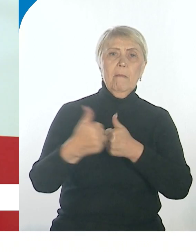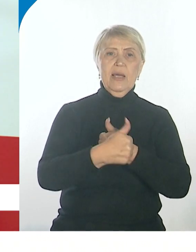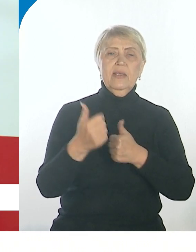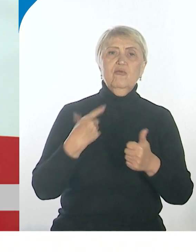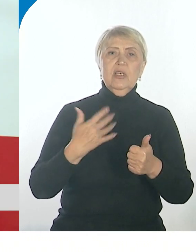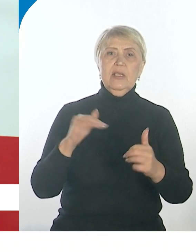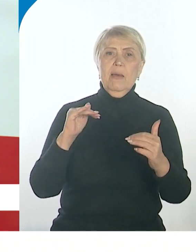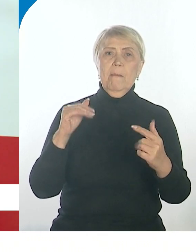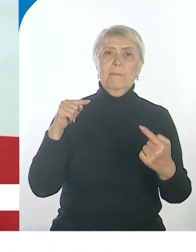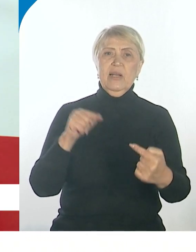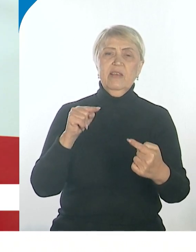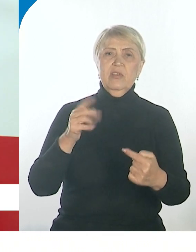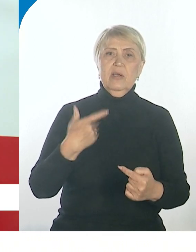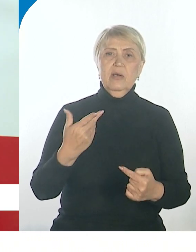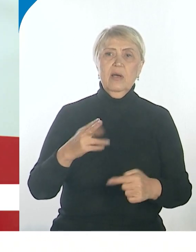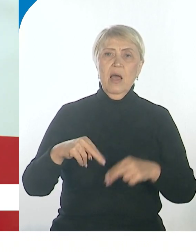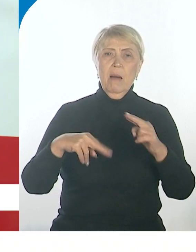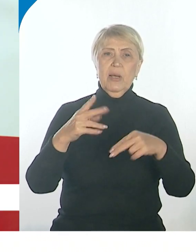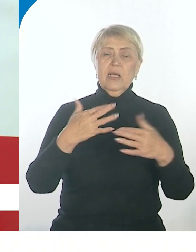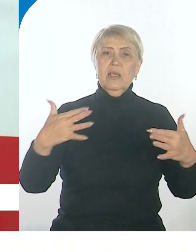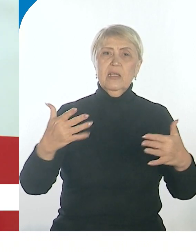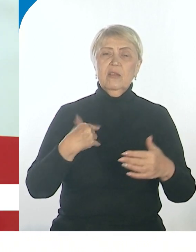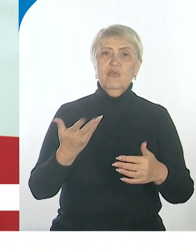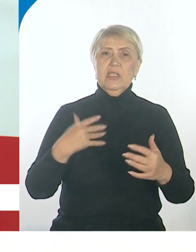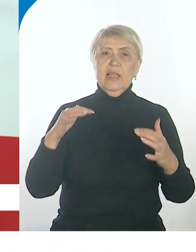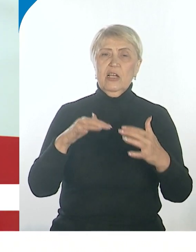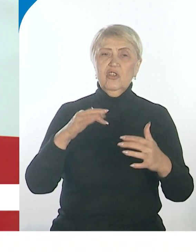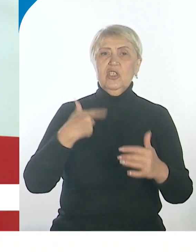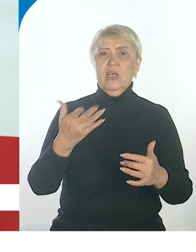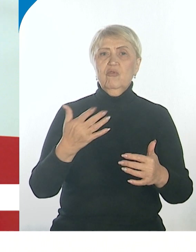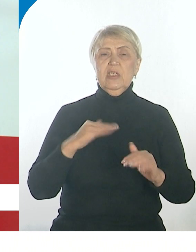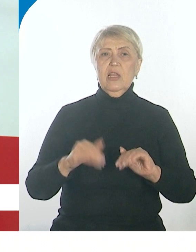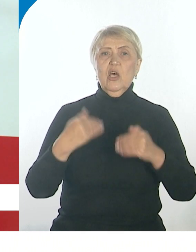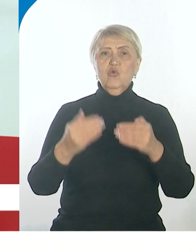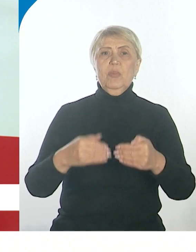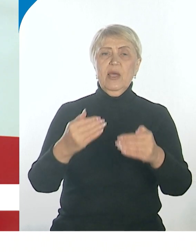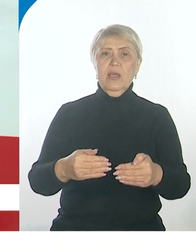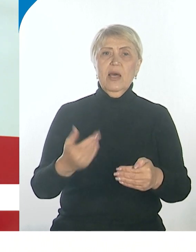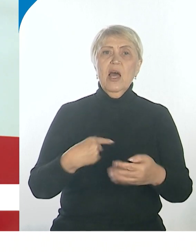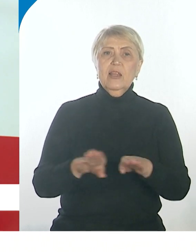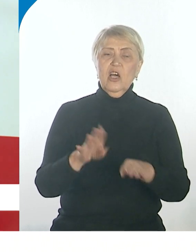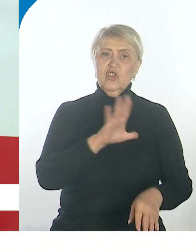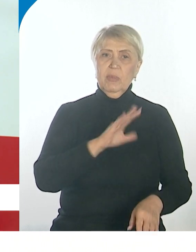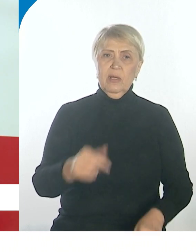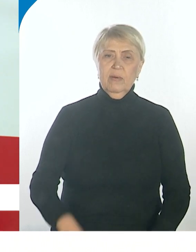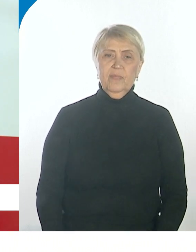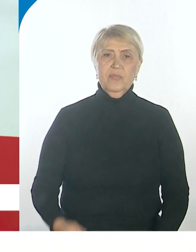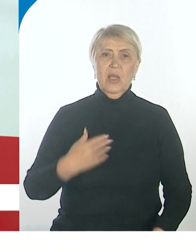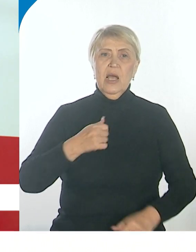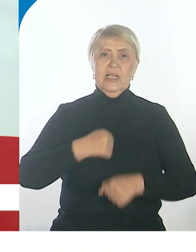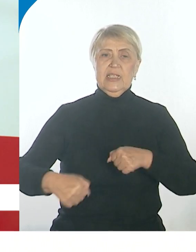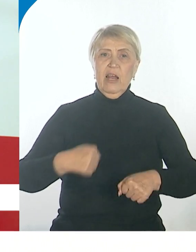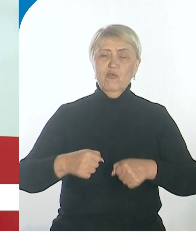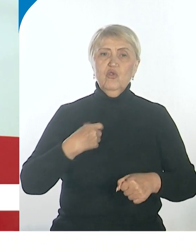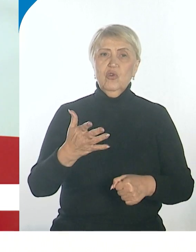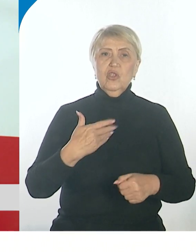либо построить тактическое наступление на противника. Также был строевой шаг.